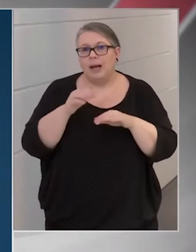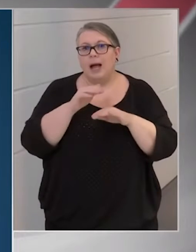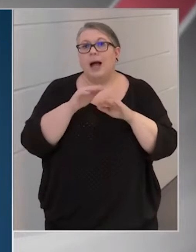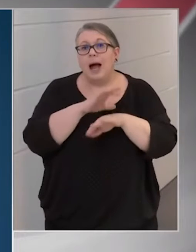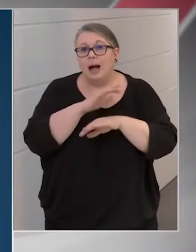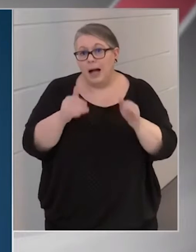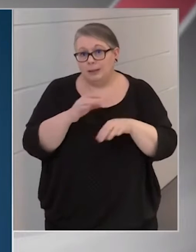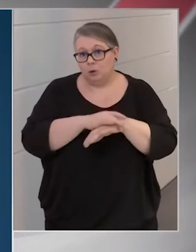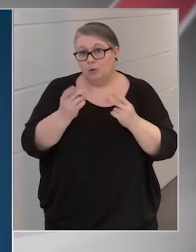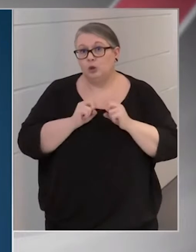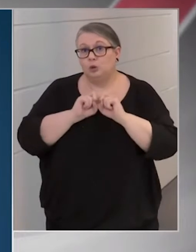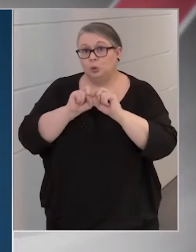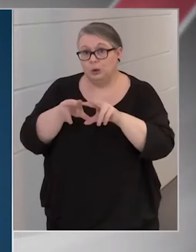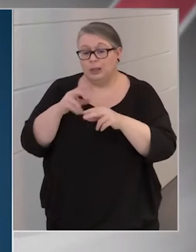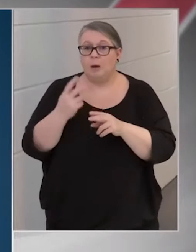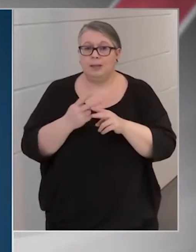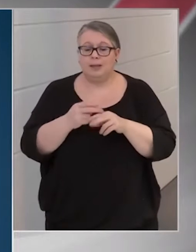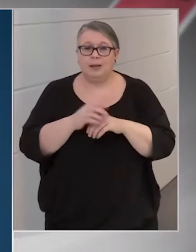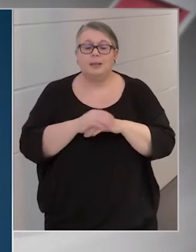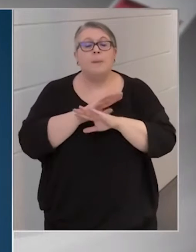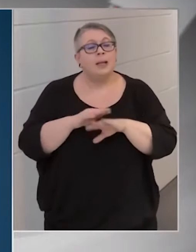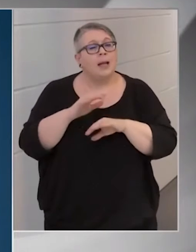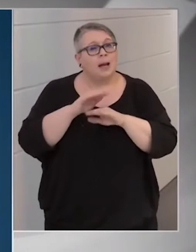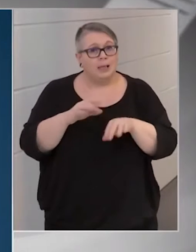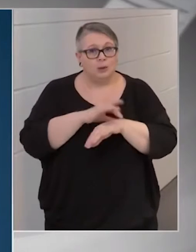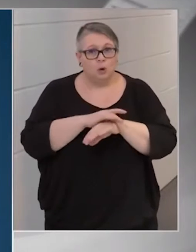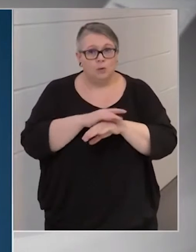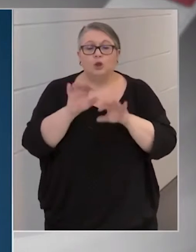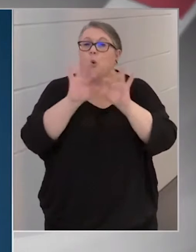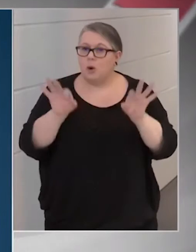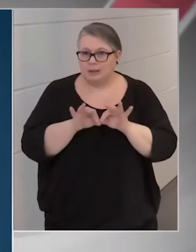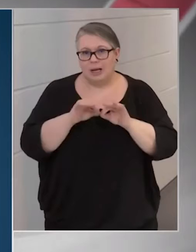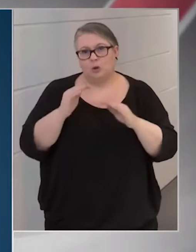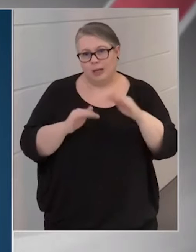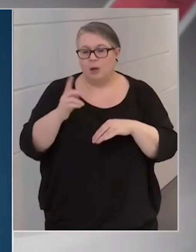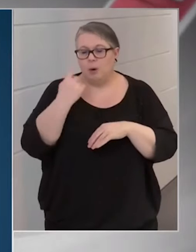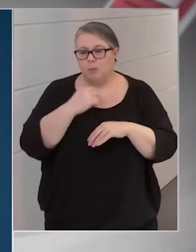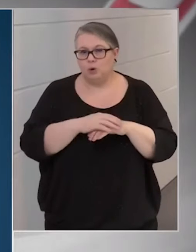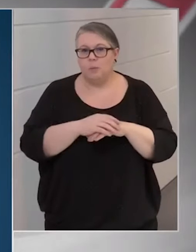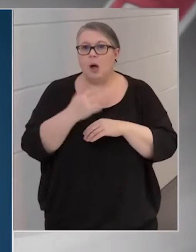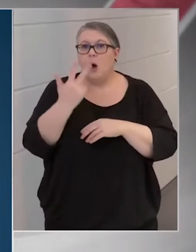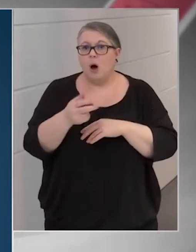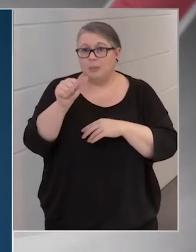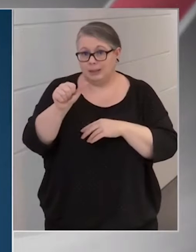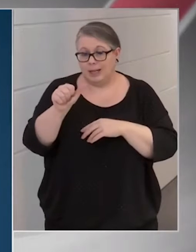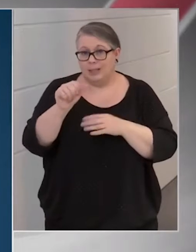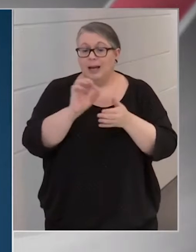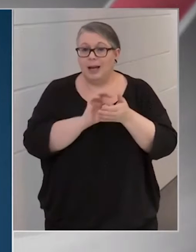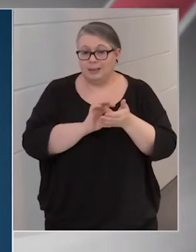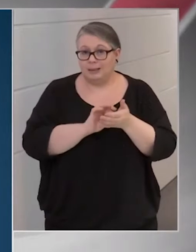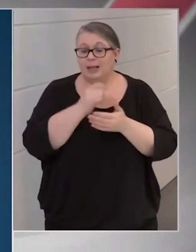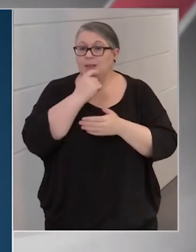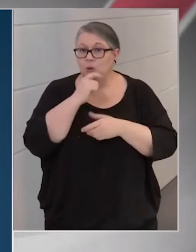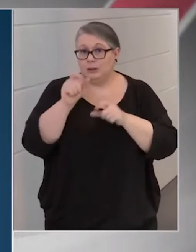küldhetik az időseket. Minden házi orvos, ezt országos átlagban értendő, 31 regisztrált